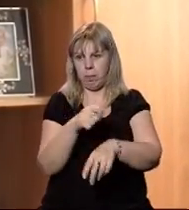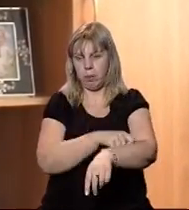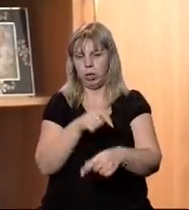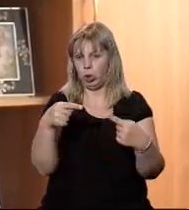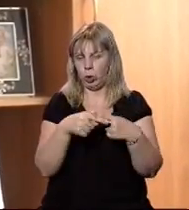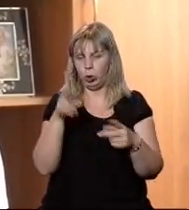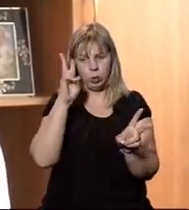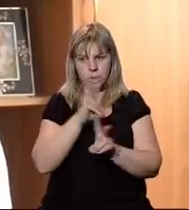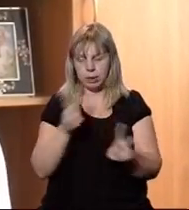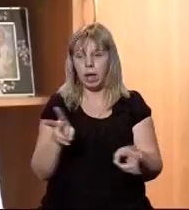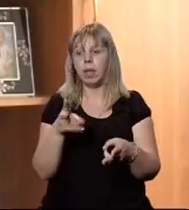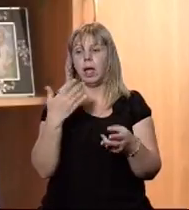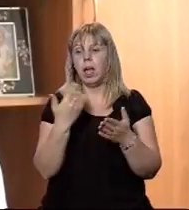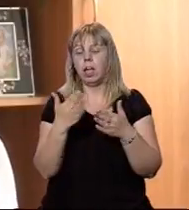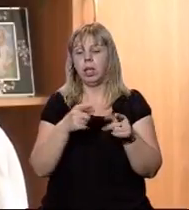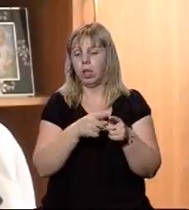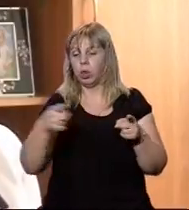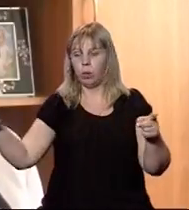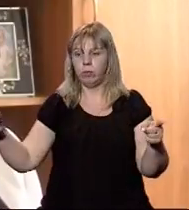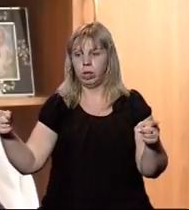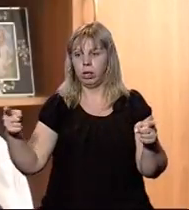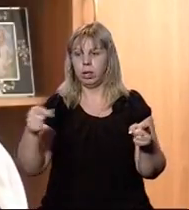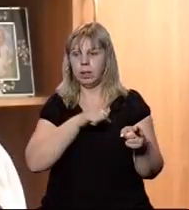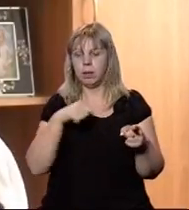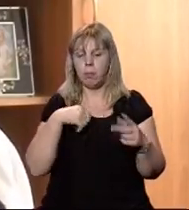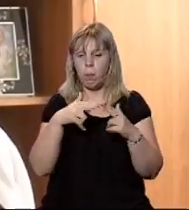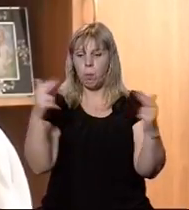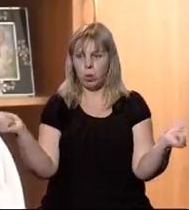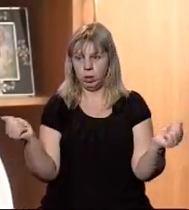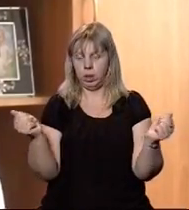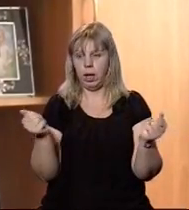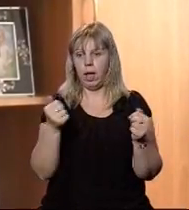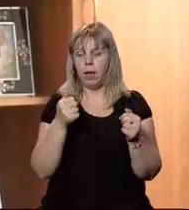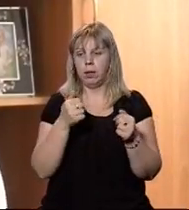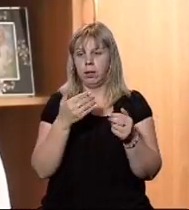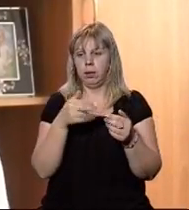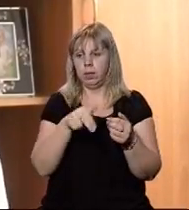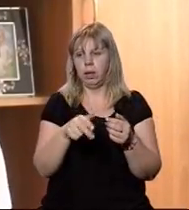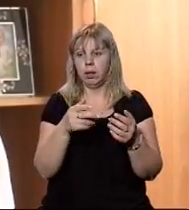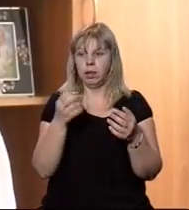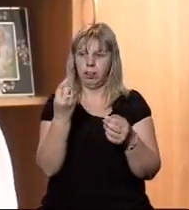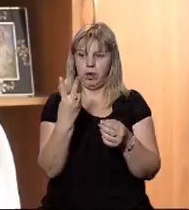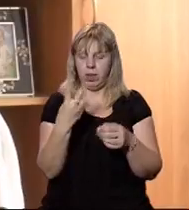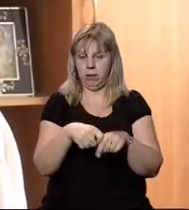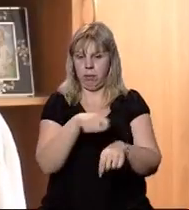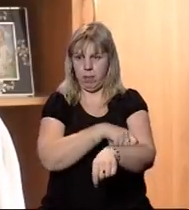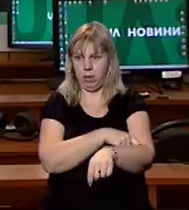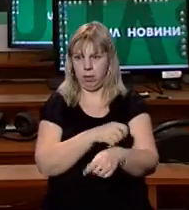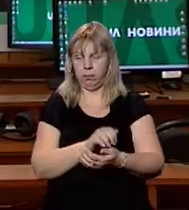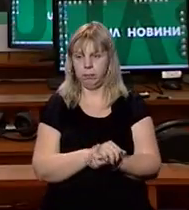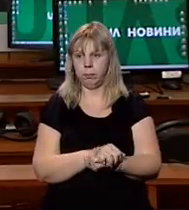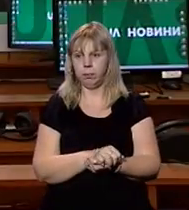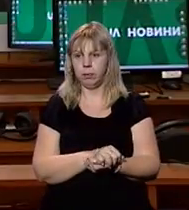скажімо, точно не знаю. І довжина самого моста йде в межах 12 метрів.